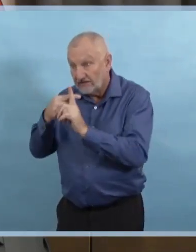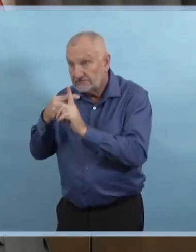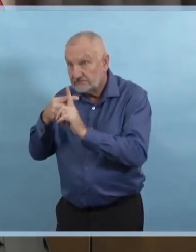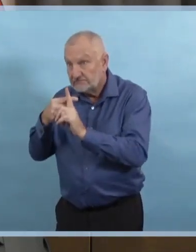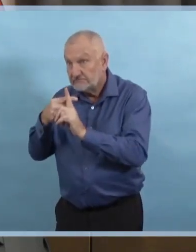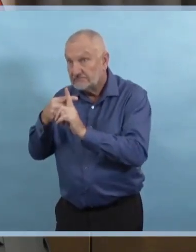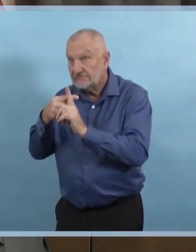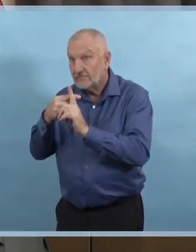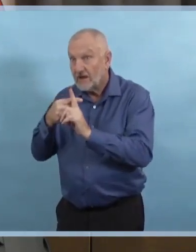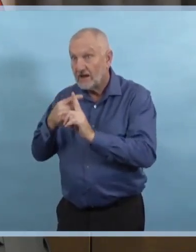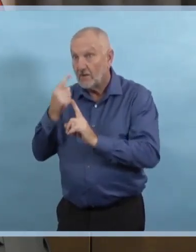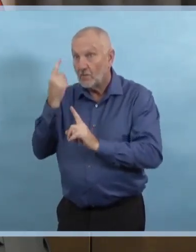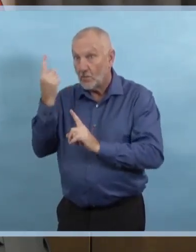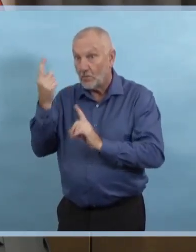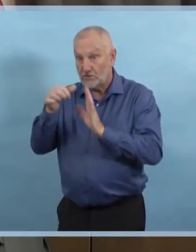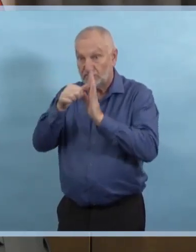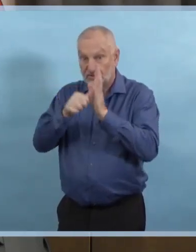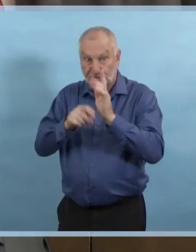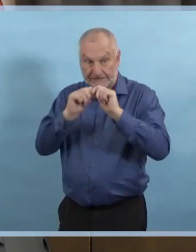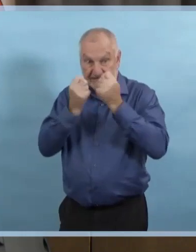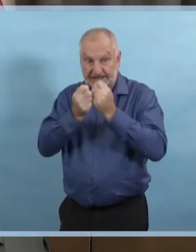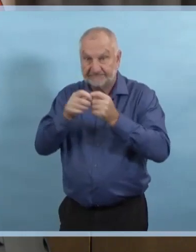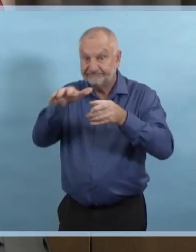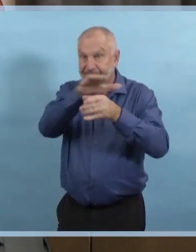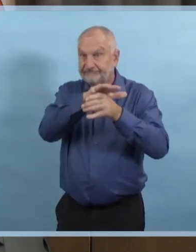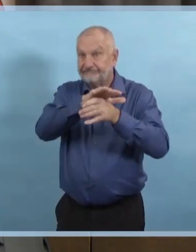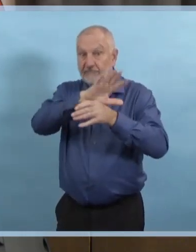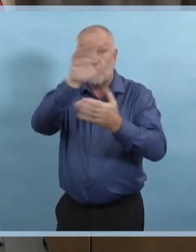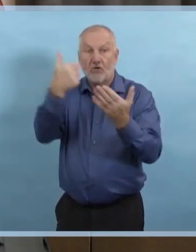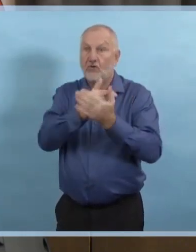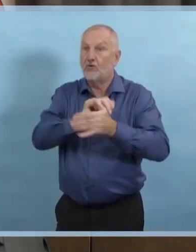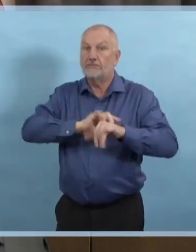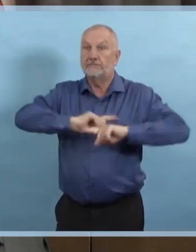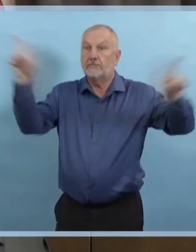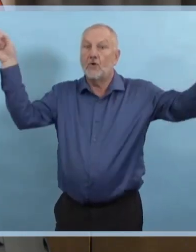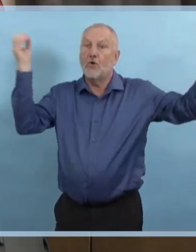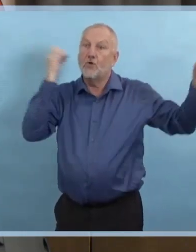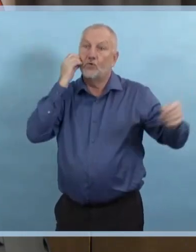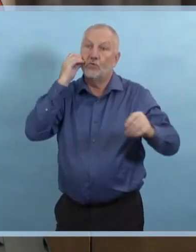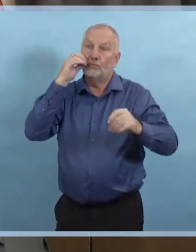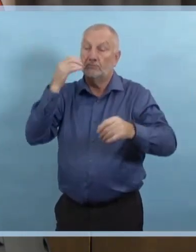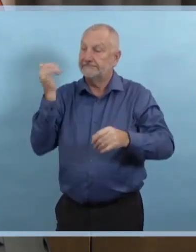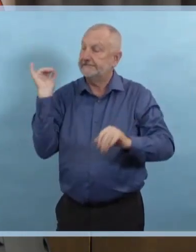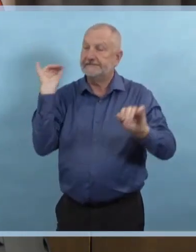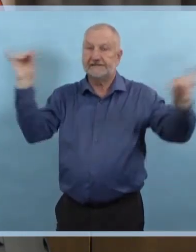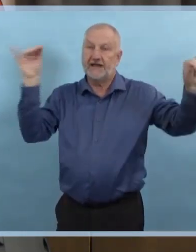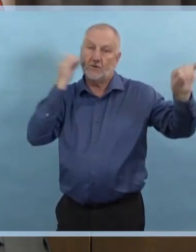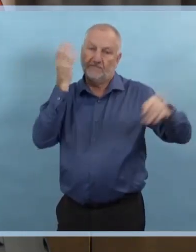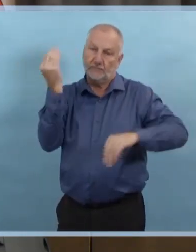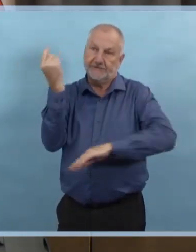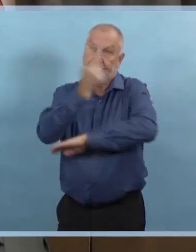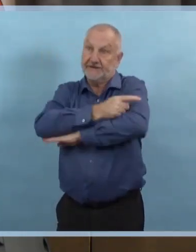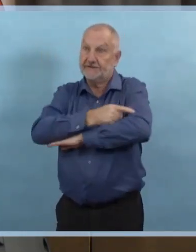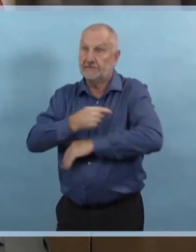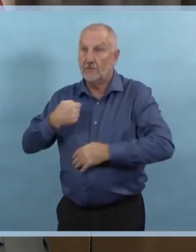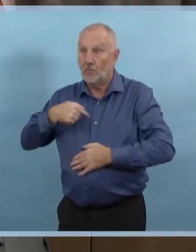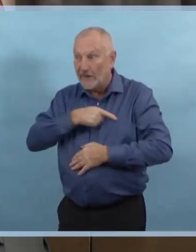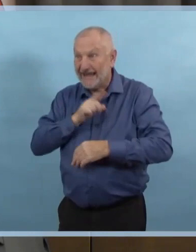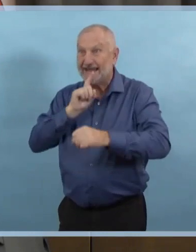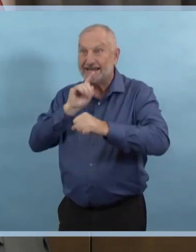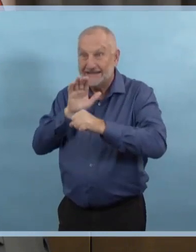Donc, nous nous engageons à protéger le personnel et nous savons que les Manitobains sont engagés à le faire aussi. Nous sommes ici pour vous.